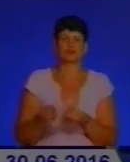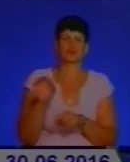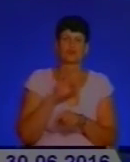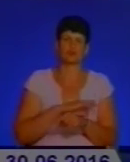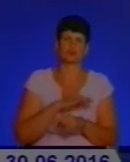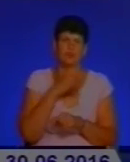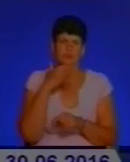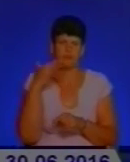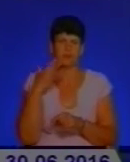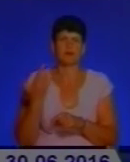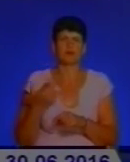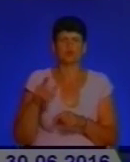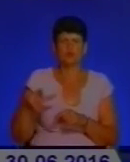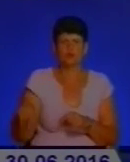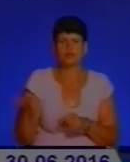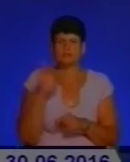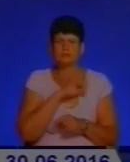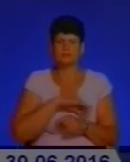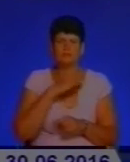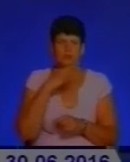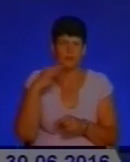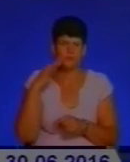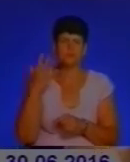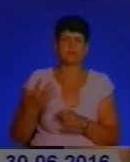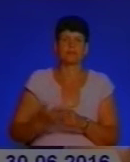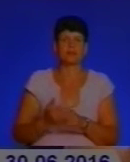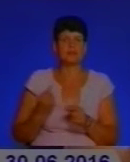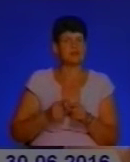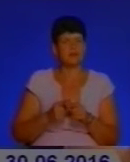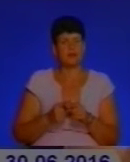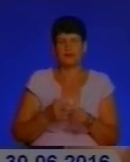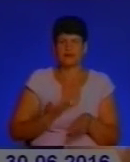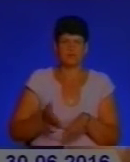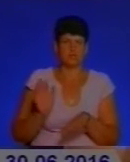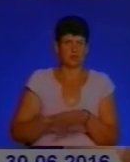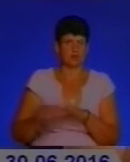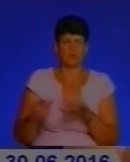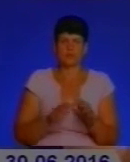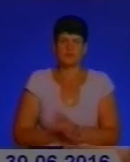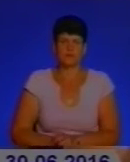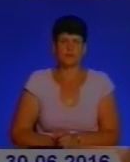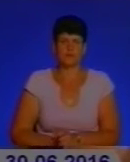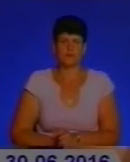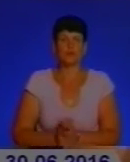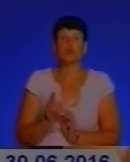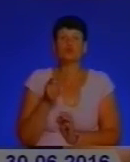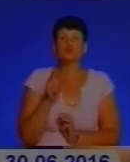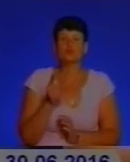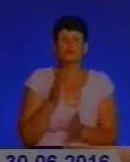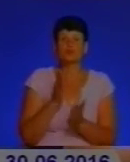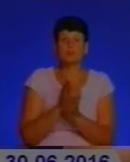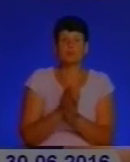даної пожежі. Досить складно власити такі пожежі, це досить трудоємкий процес. Через що стаються